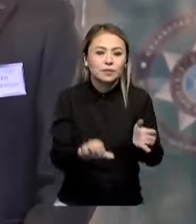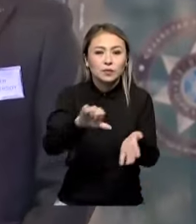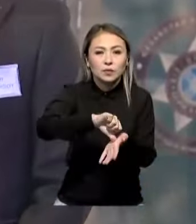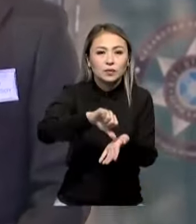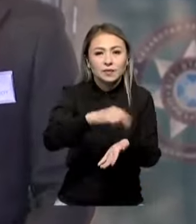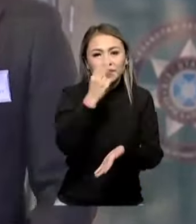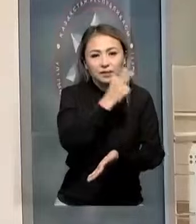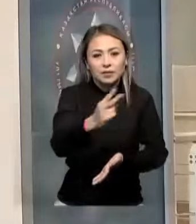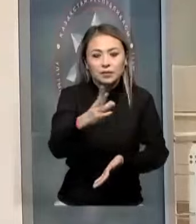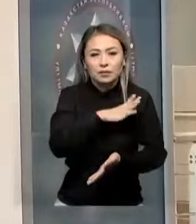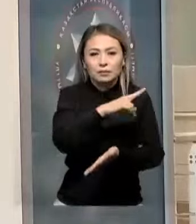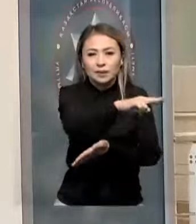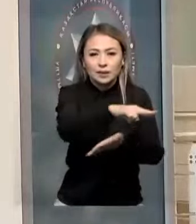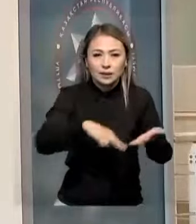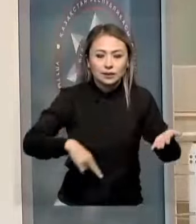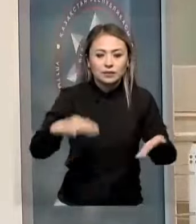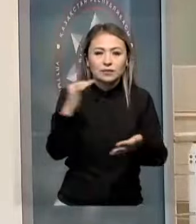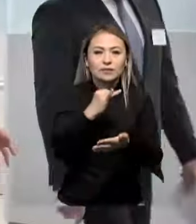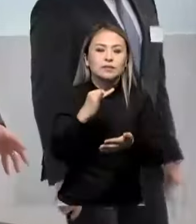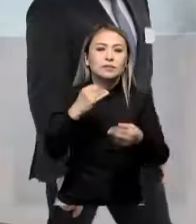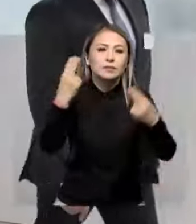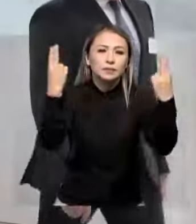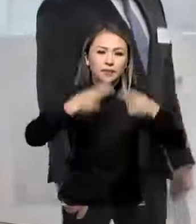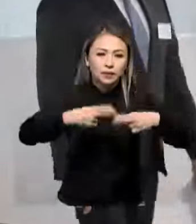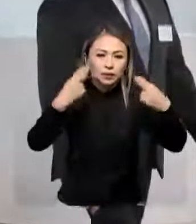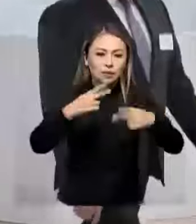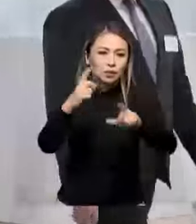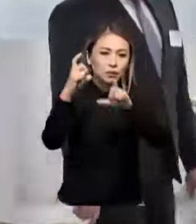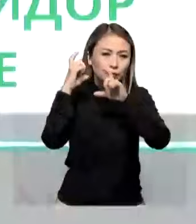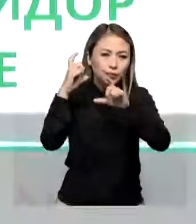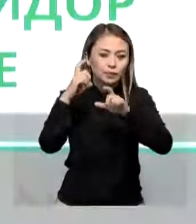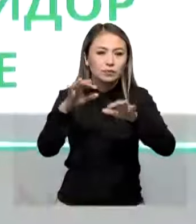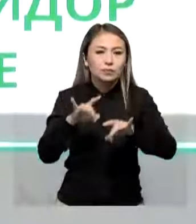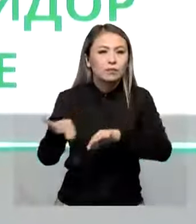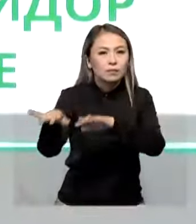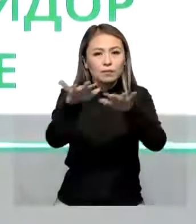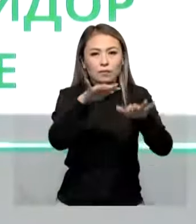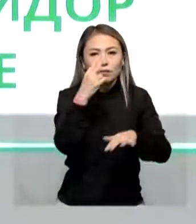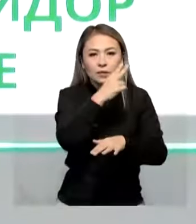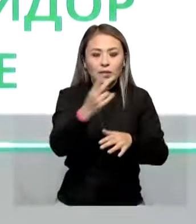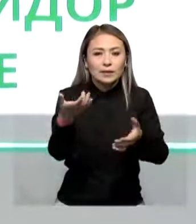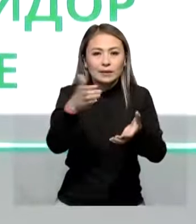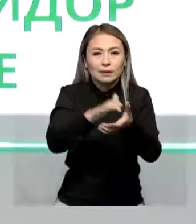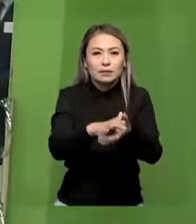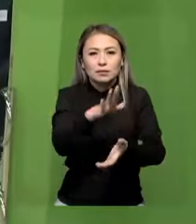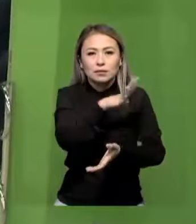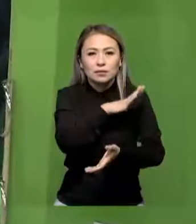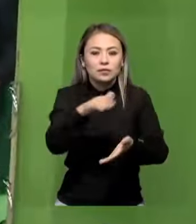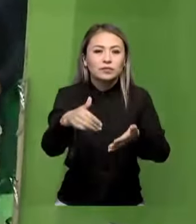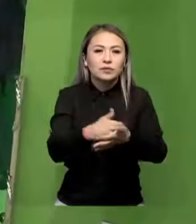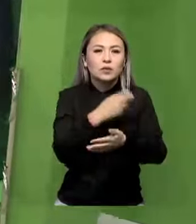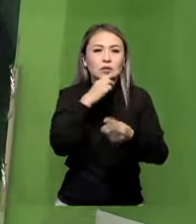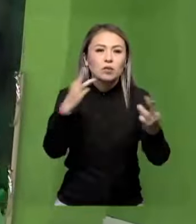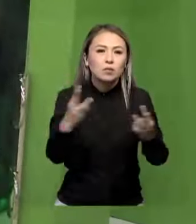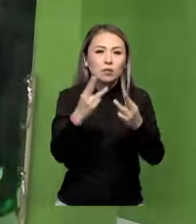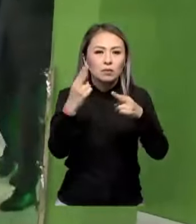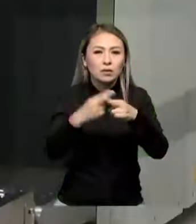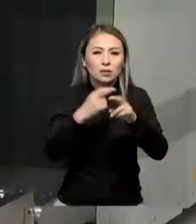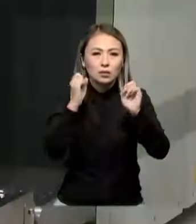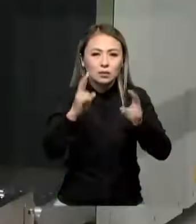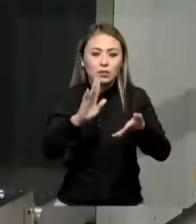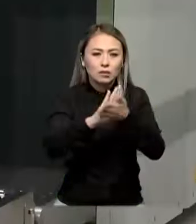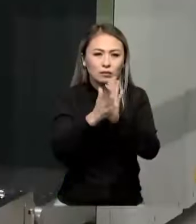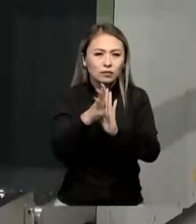Ол жолаушыларды Теркеу шегіра және кедендік бақылау және жүк бөлі маймақтарын аралап танысып шықты. Жаңан сан өрт қауіпсіздіңмен сейсминкалық